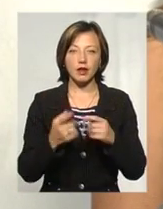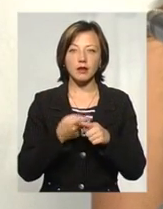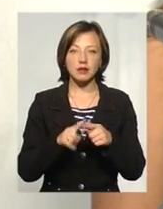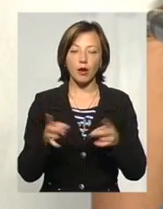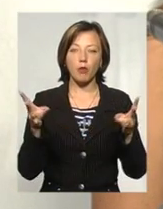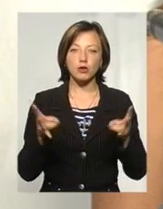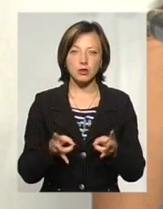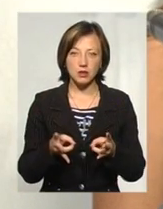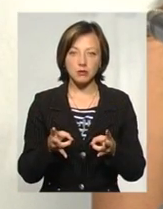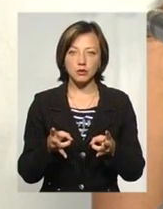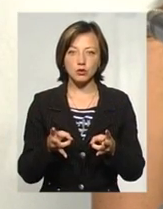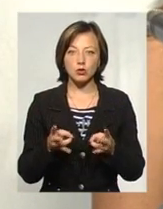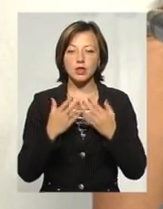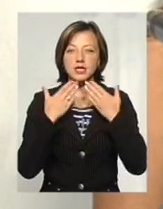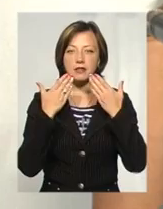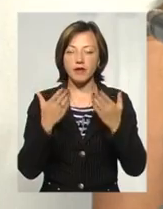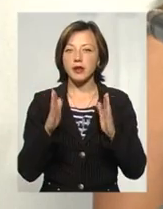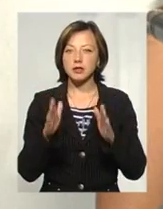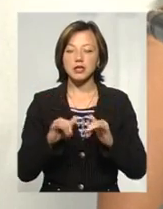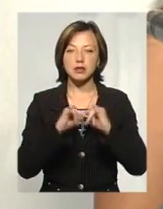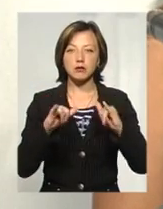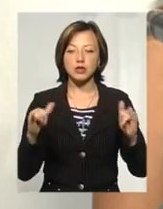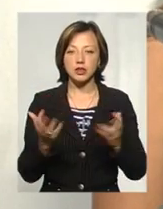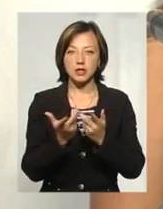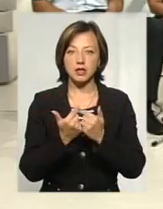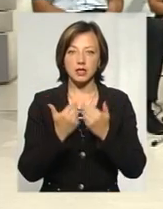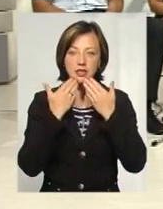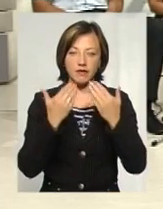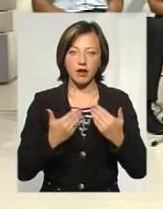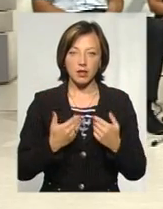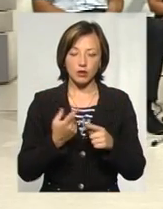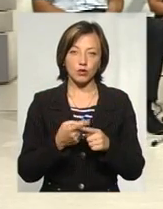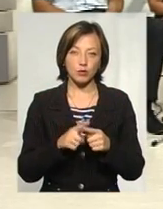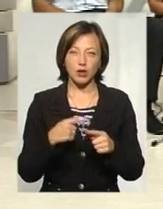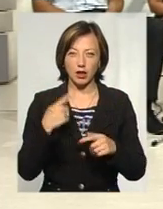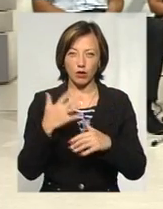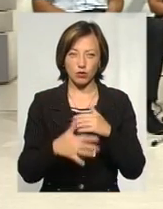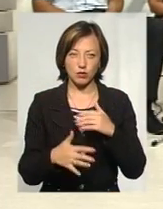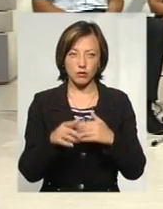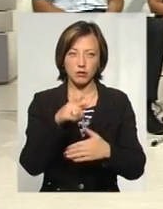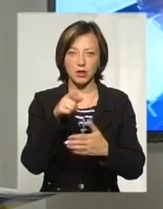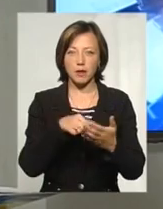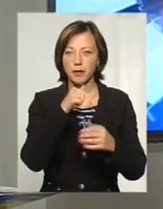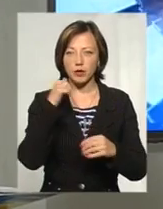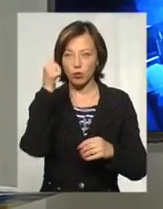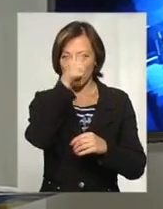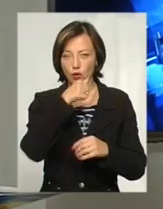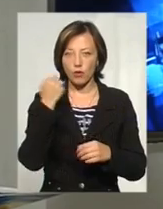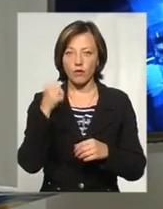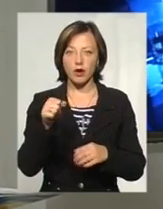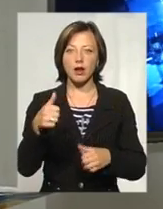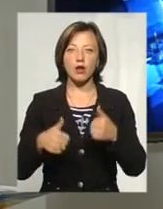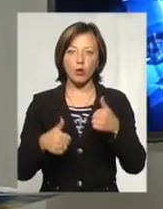потрібно, звернення тільки збільшується, кількість звернень. Я так розумію, па Ілана, що ви минулого року виграли